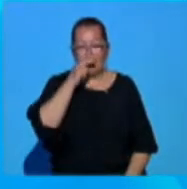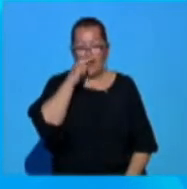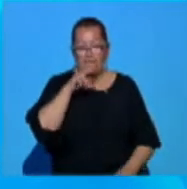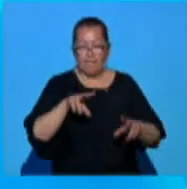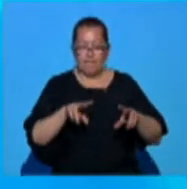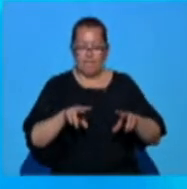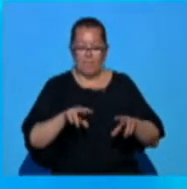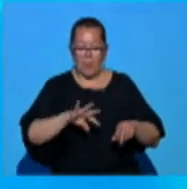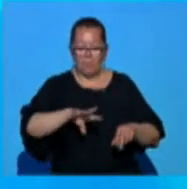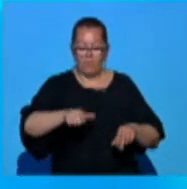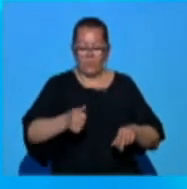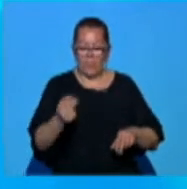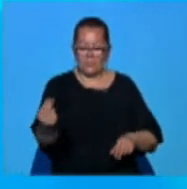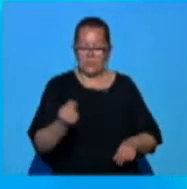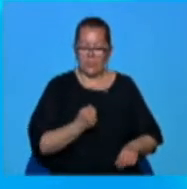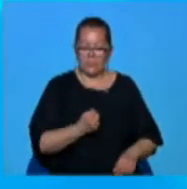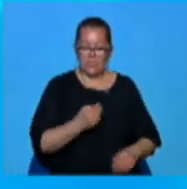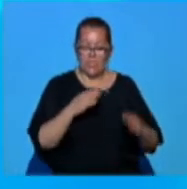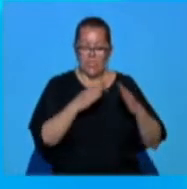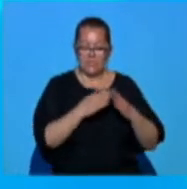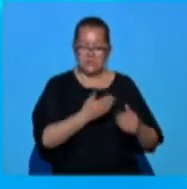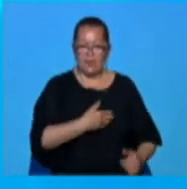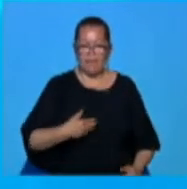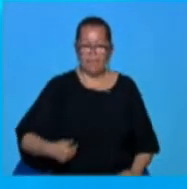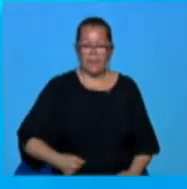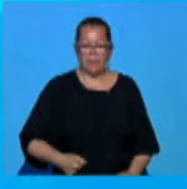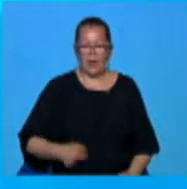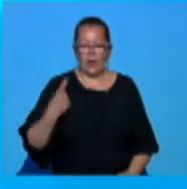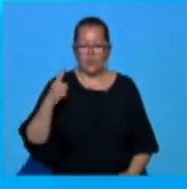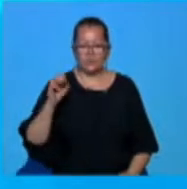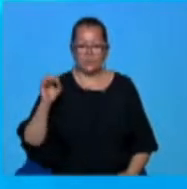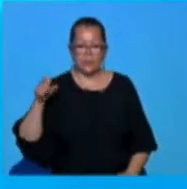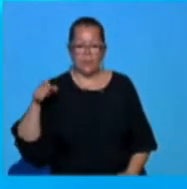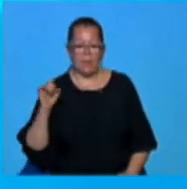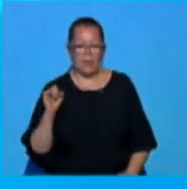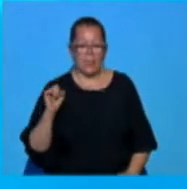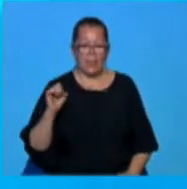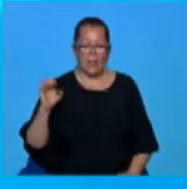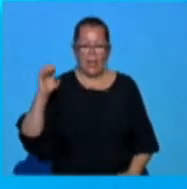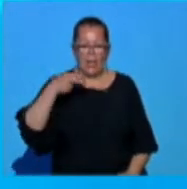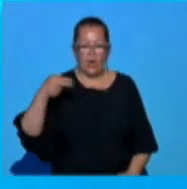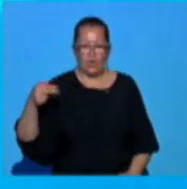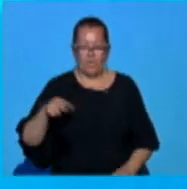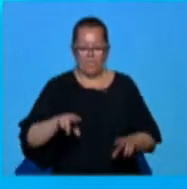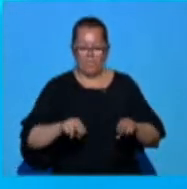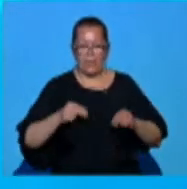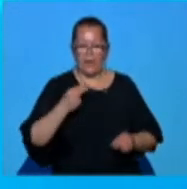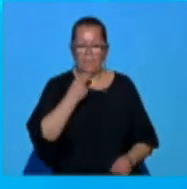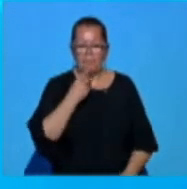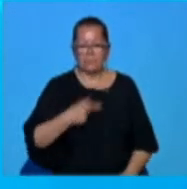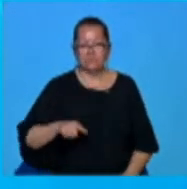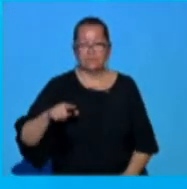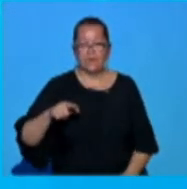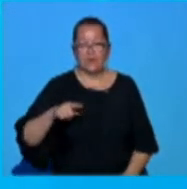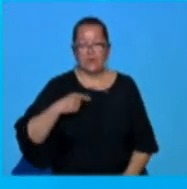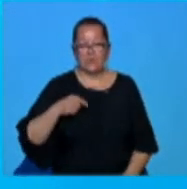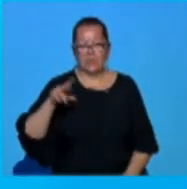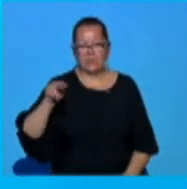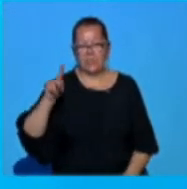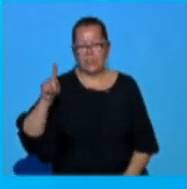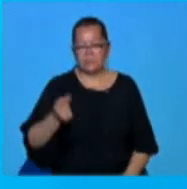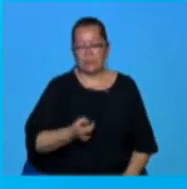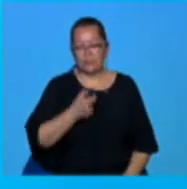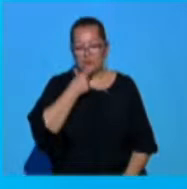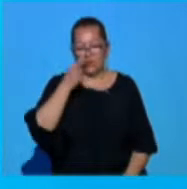Bărbatul care a furat din casa primarului din Comuna Dârvari 100.000 de euro a fost prins de polițiști. Este vorba despre un tânăr de 31 de ani